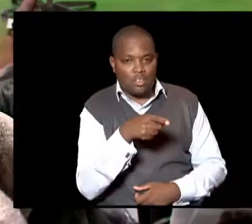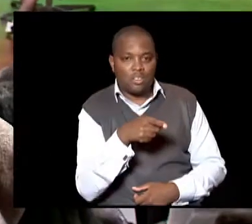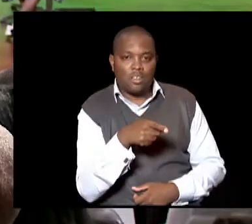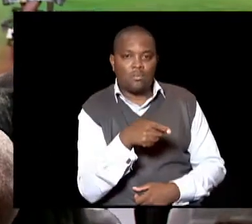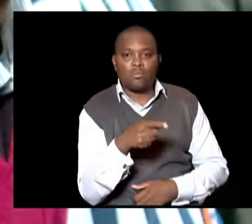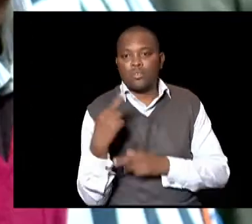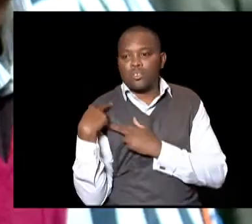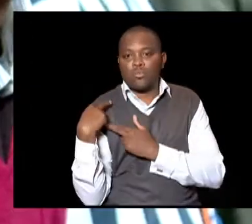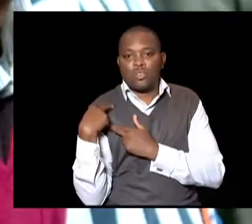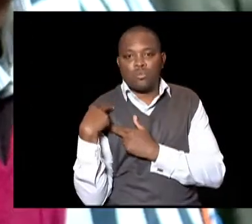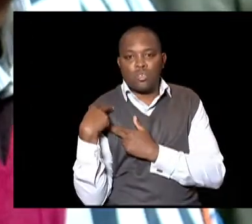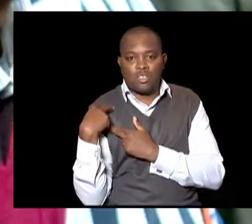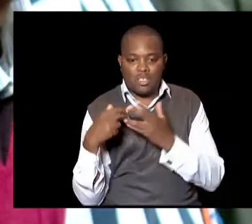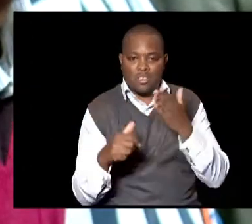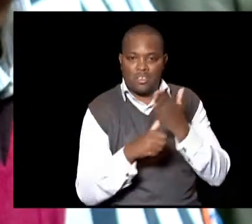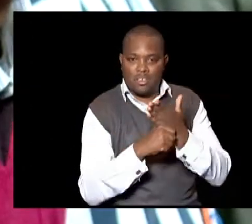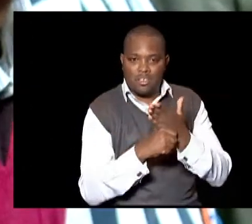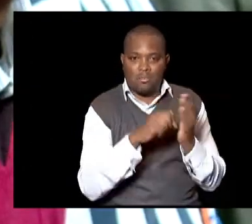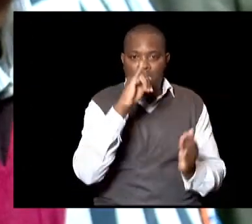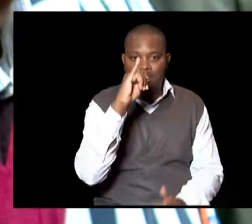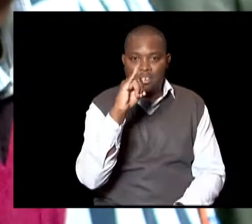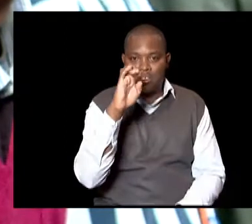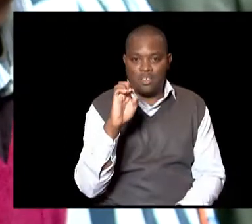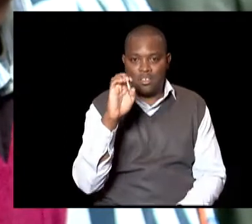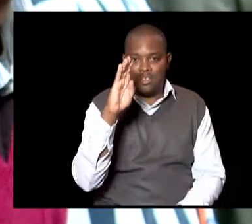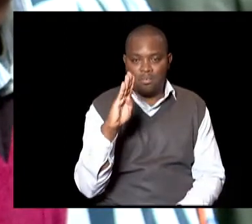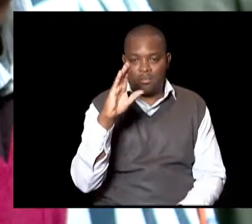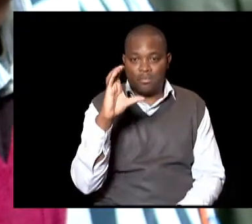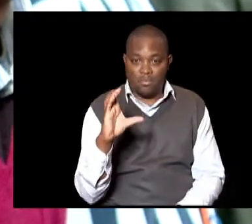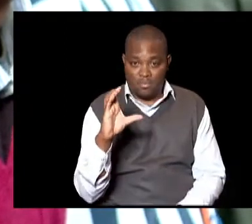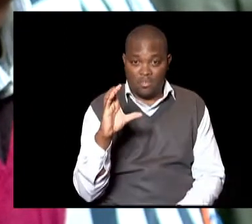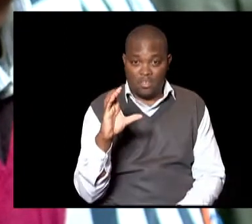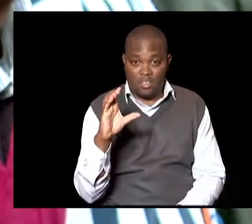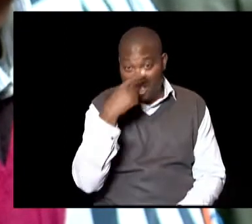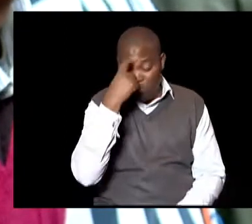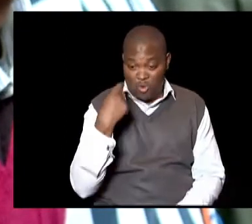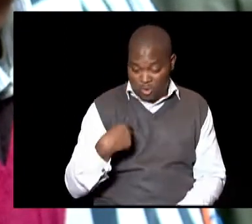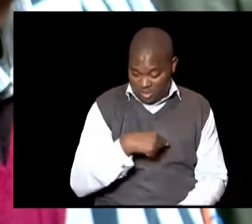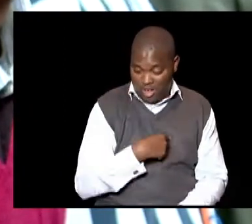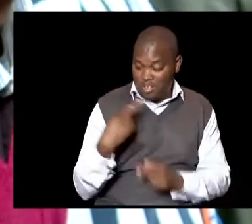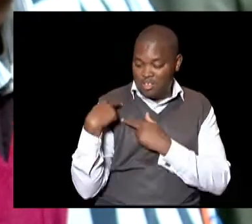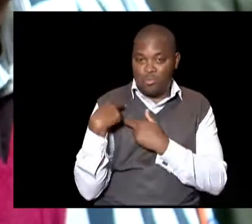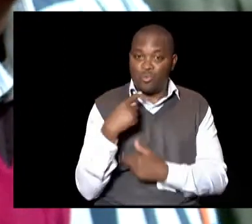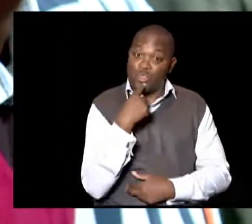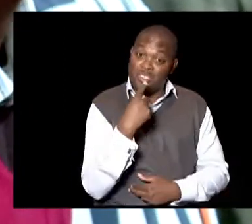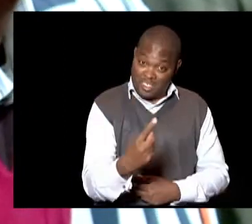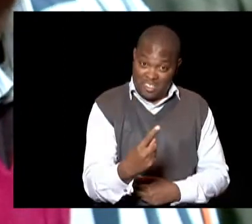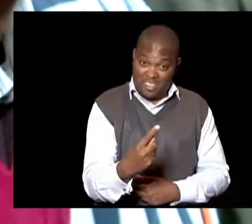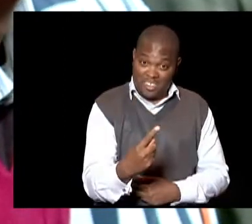Asa officials wanaitua IEBC So juu sisi ndiyo usi